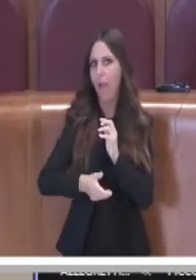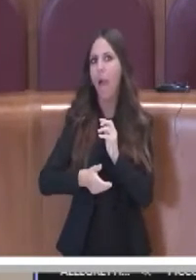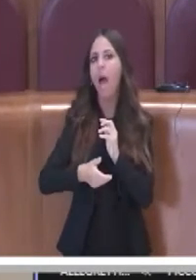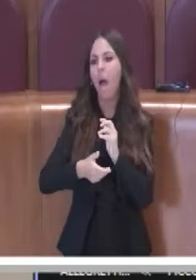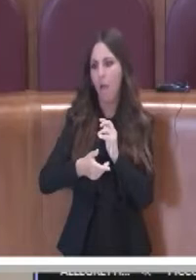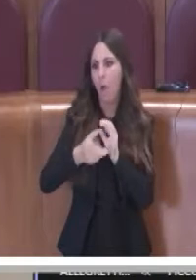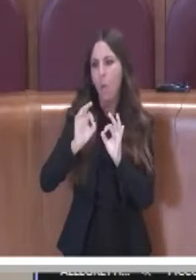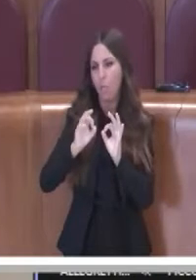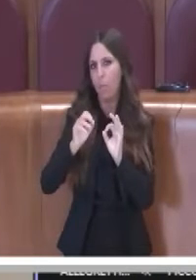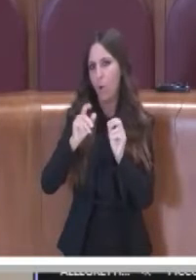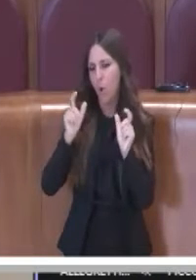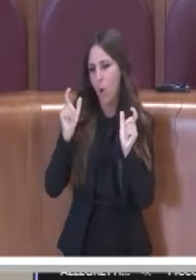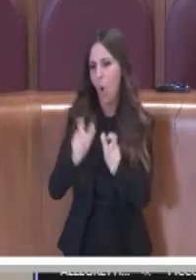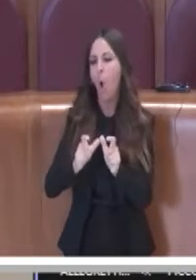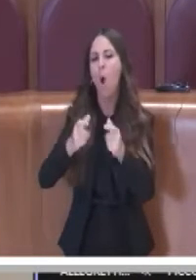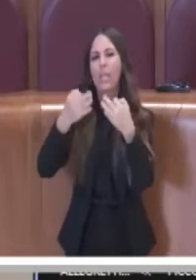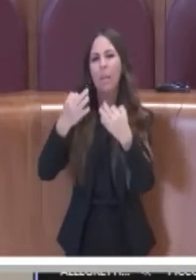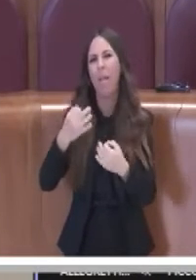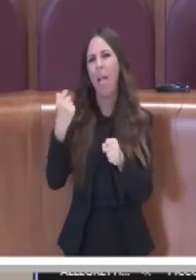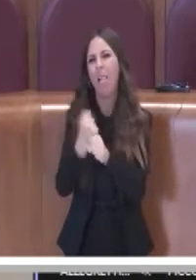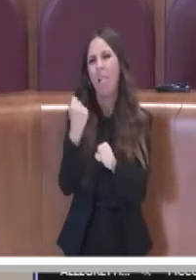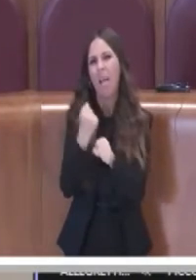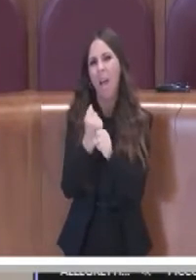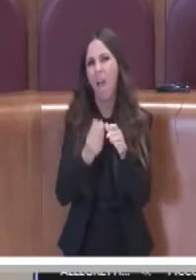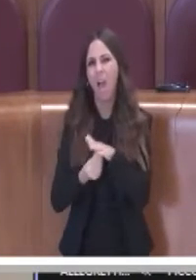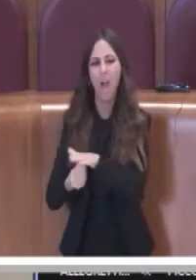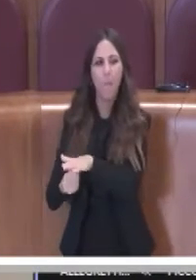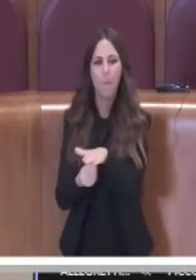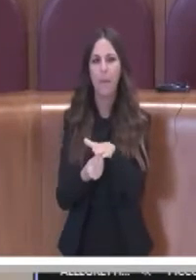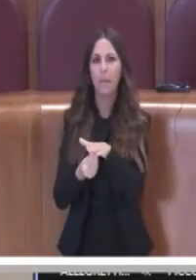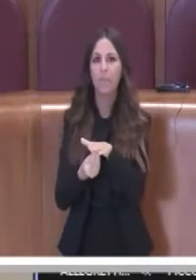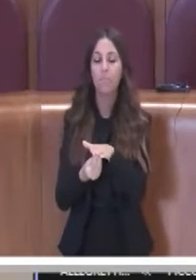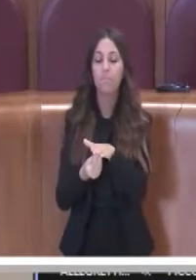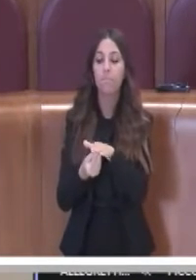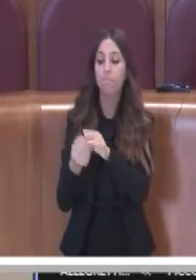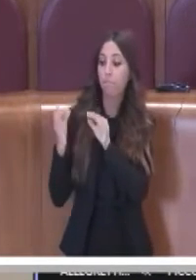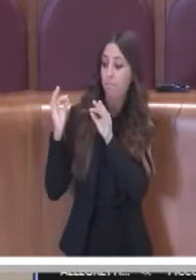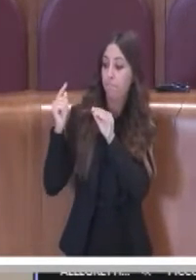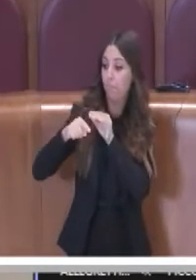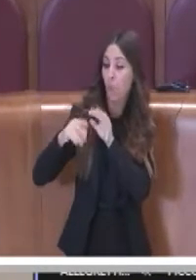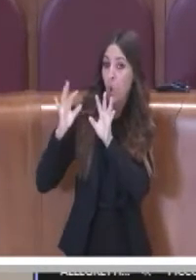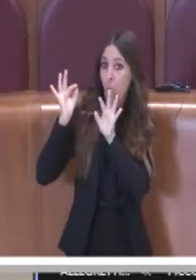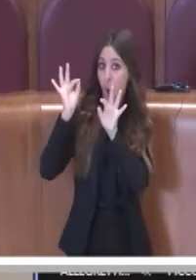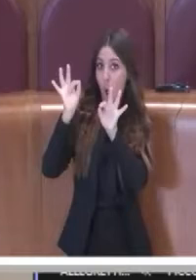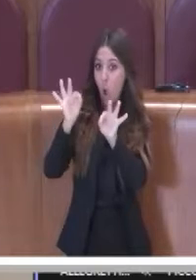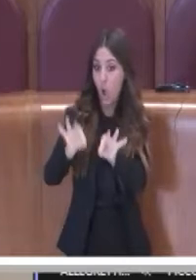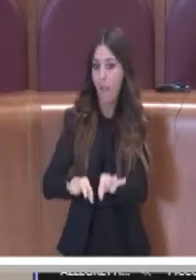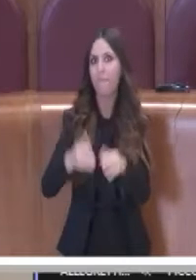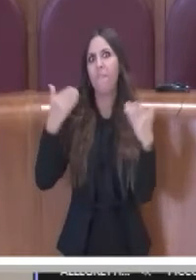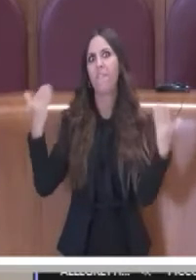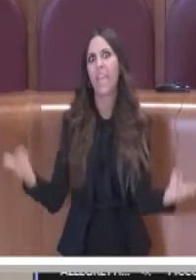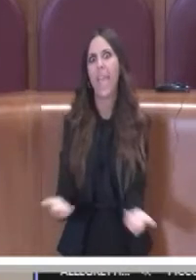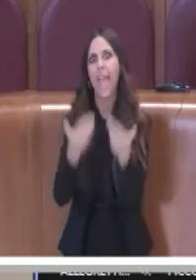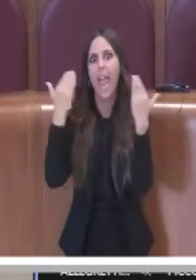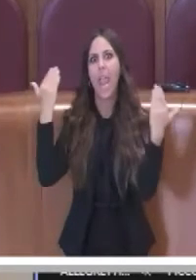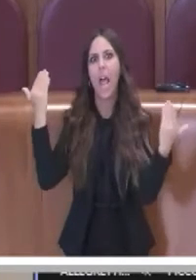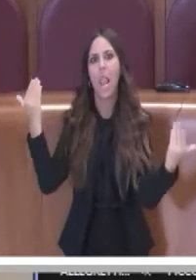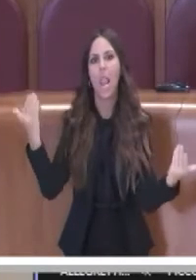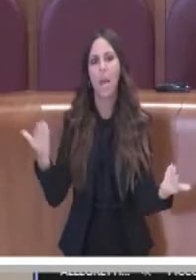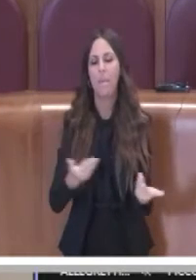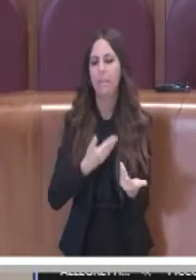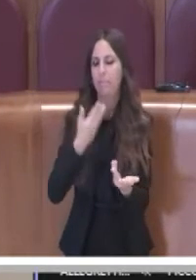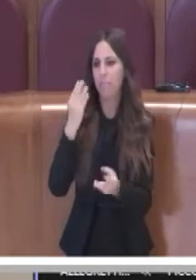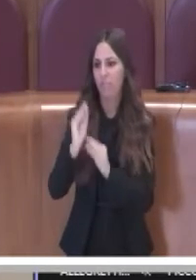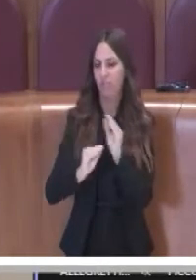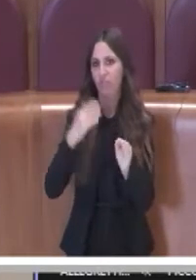stabilizzazione di questi lavoratori. È arrivata oggi, finalmente, dopo tantissime